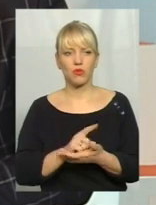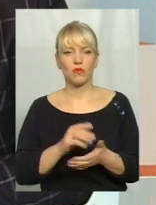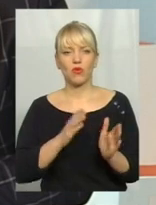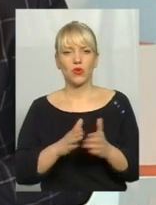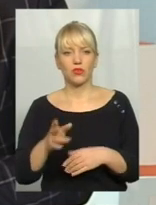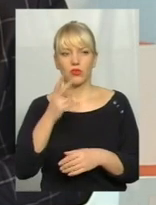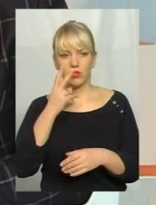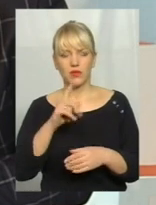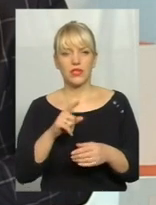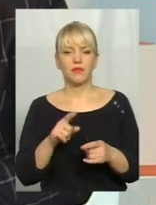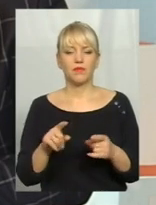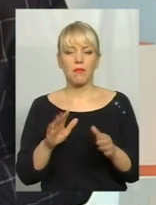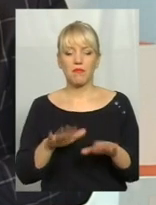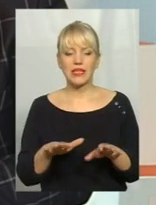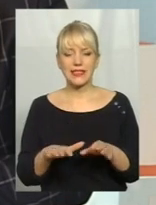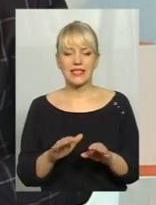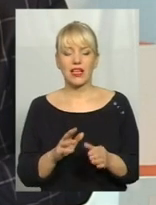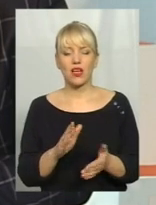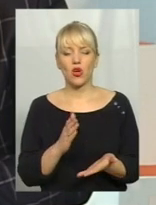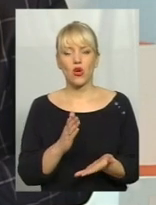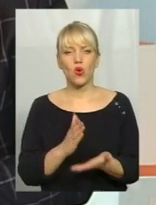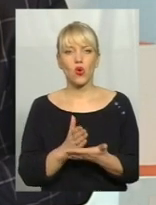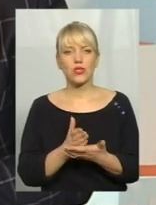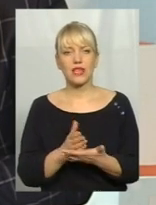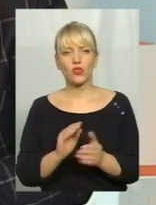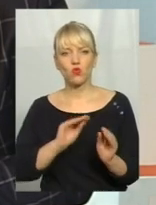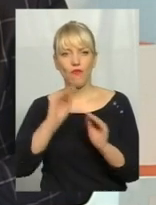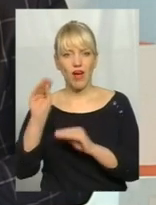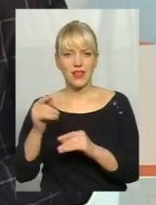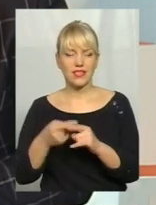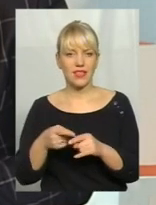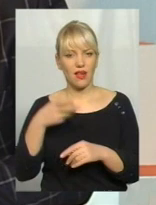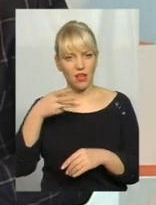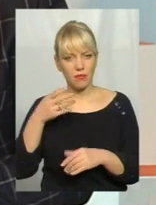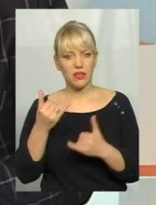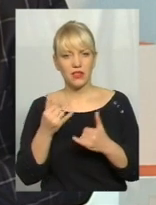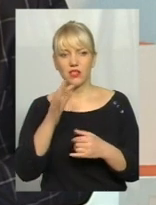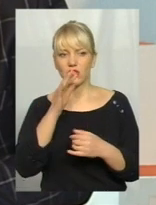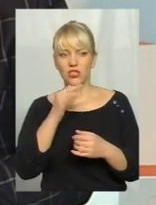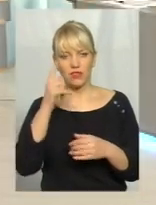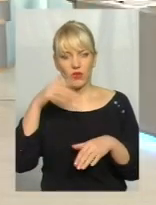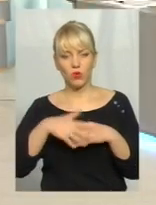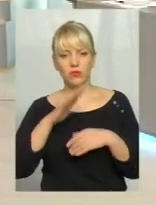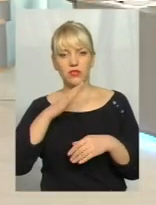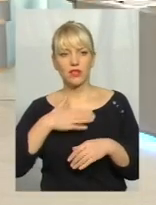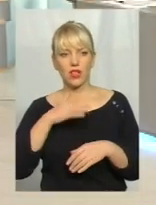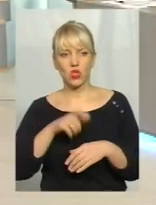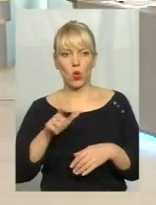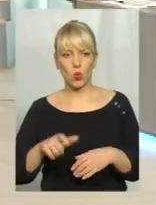місце розташування такої камери. Тому що в нас на даний час свідомість наших людей